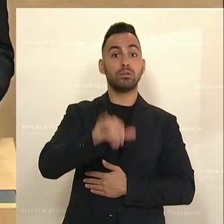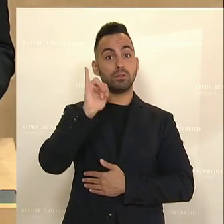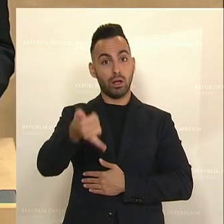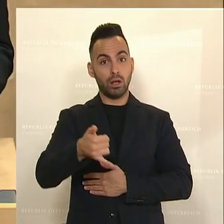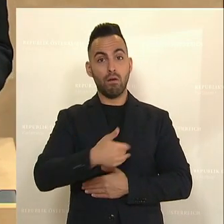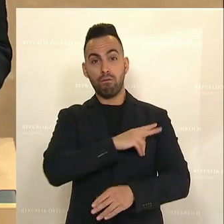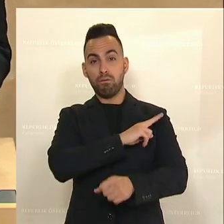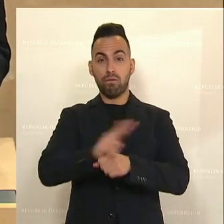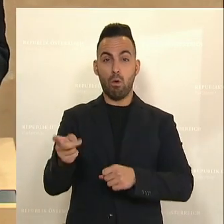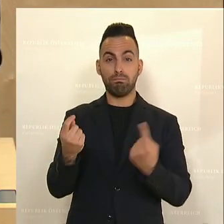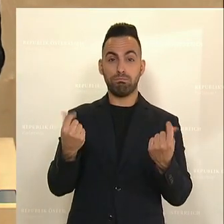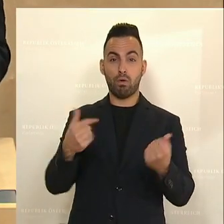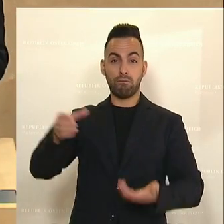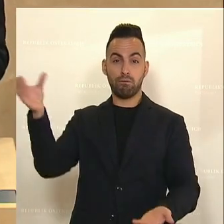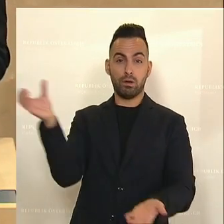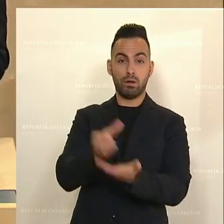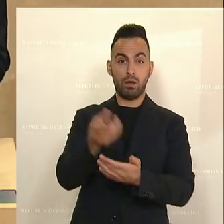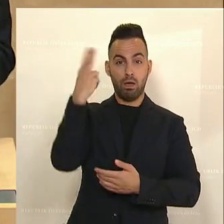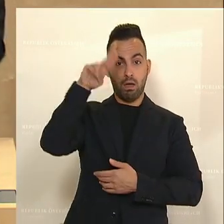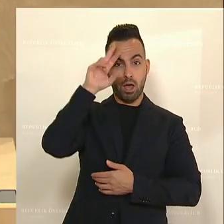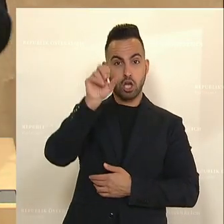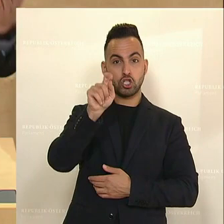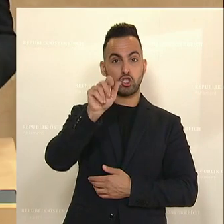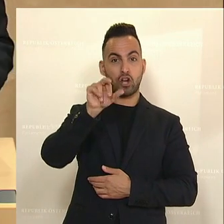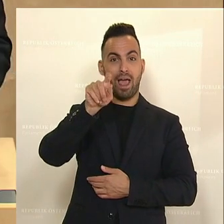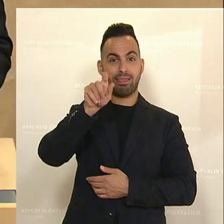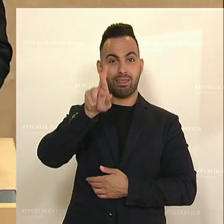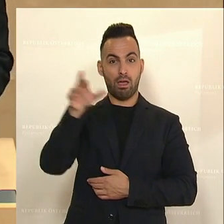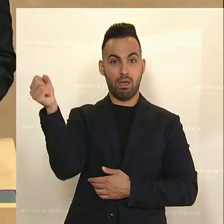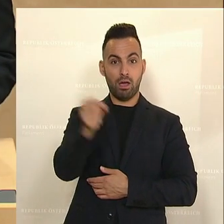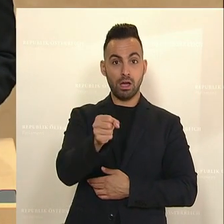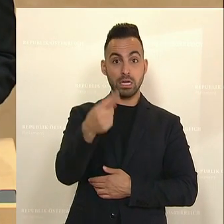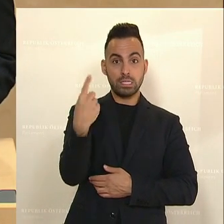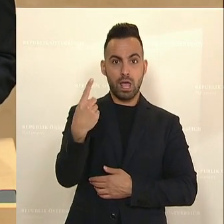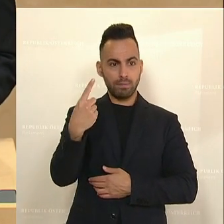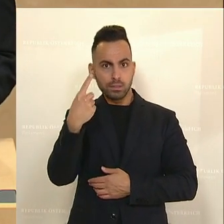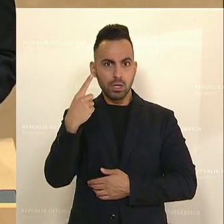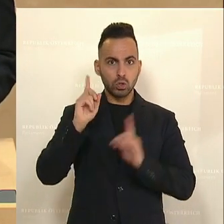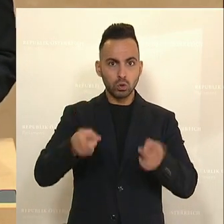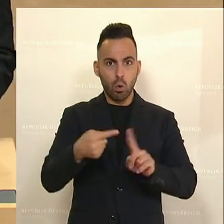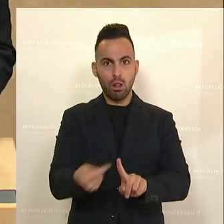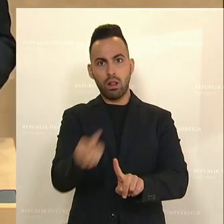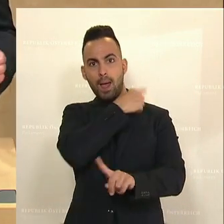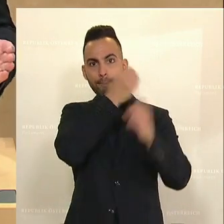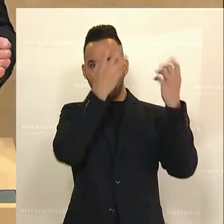Vollprofi eingesetzt, der Herr Streiter, der die Schäden der Vergangenheit erledigen soll.